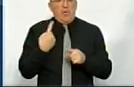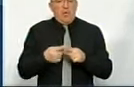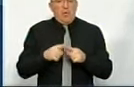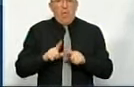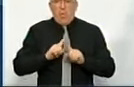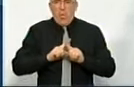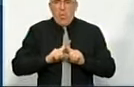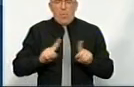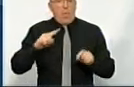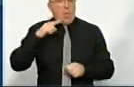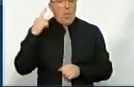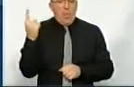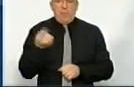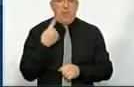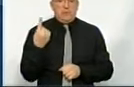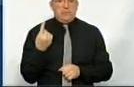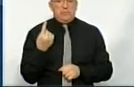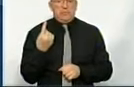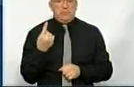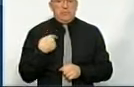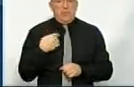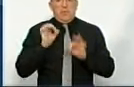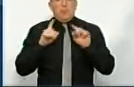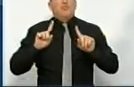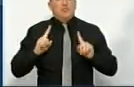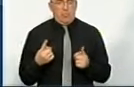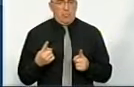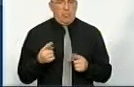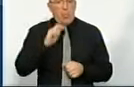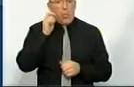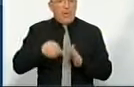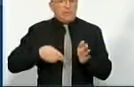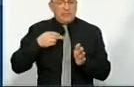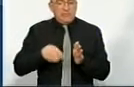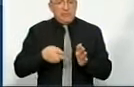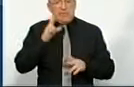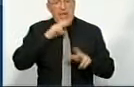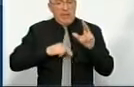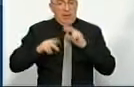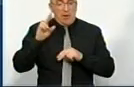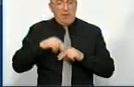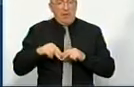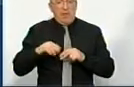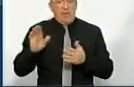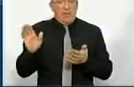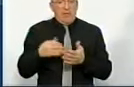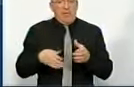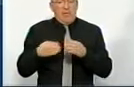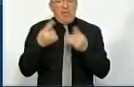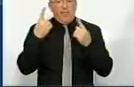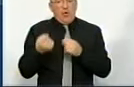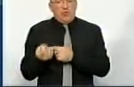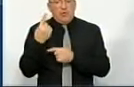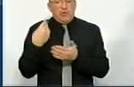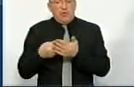особливо область, і я вам поясню, чому. «Укрзалізниця» намагається позбавити громади великого